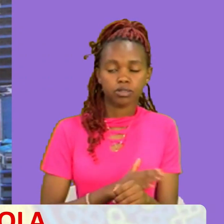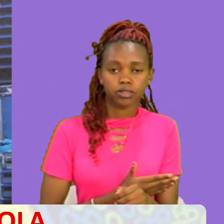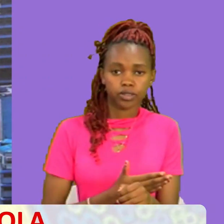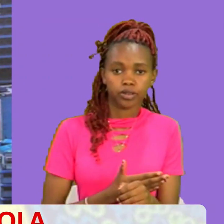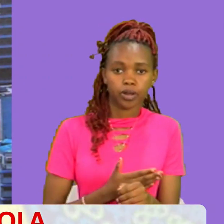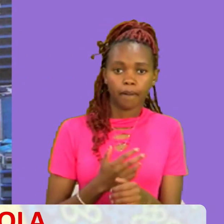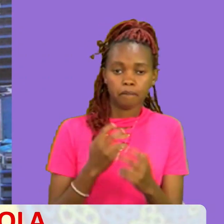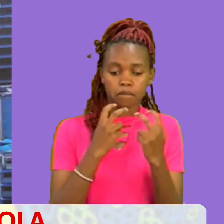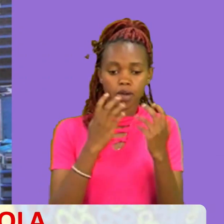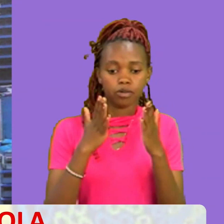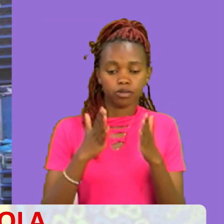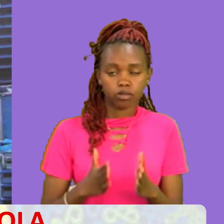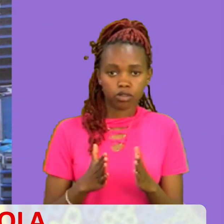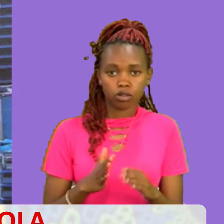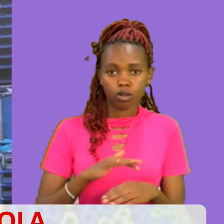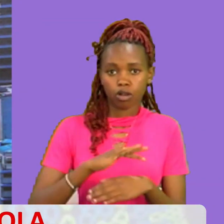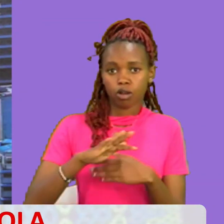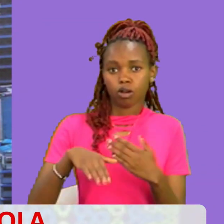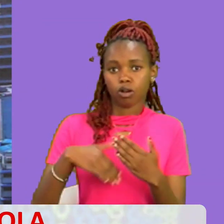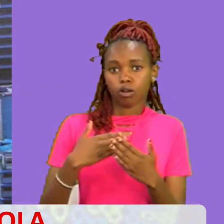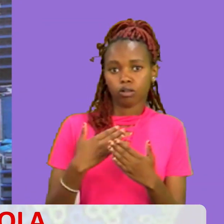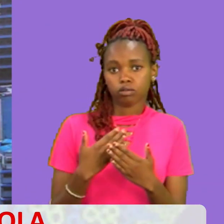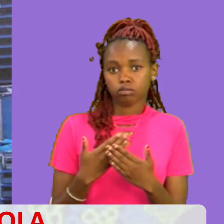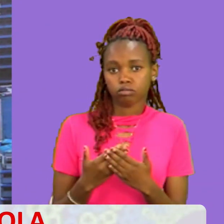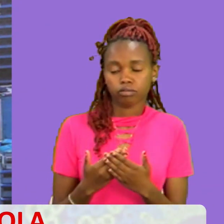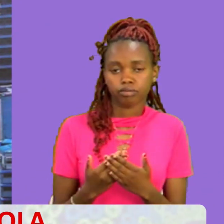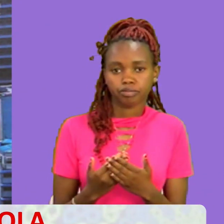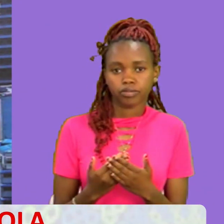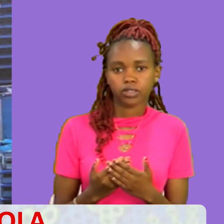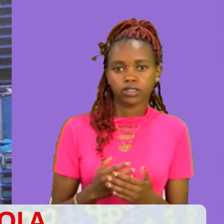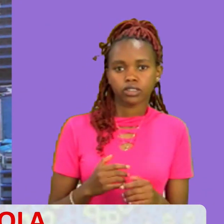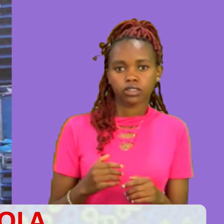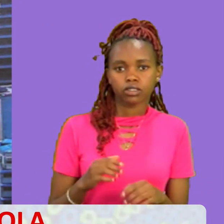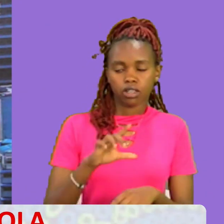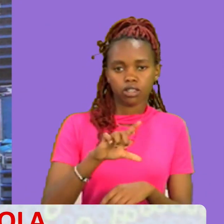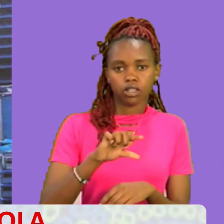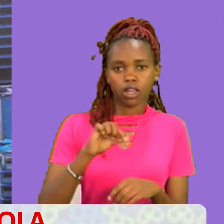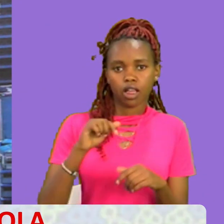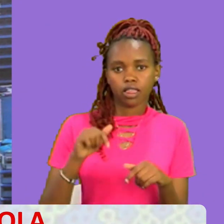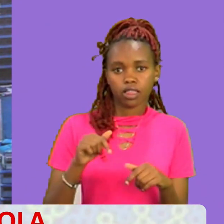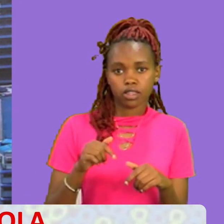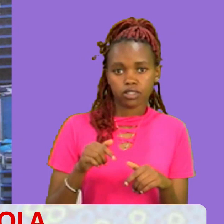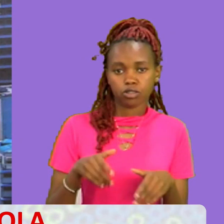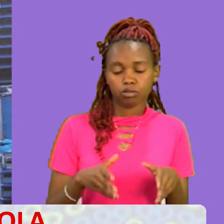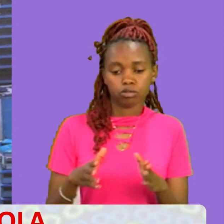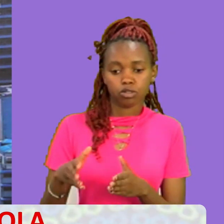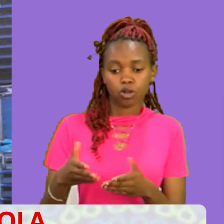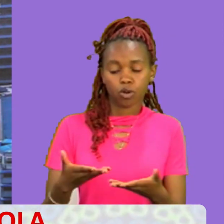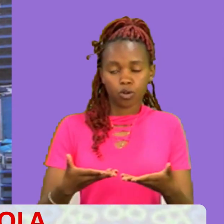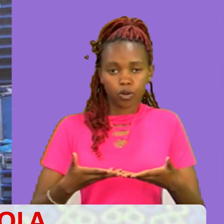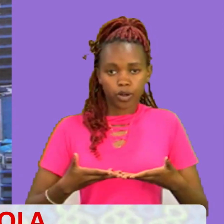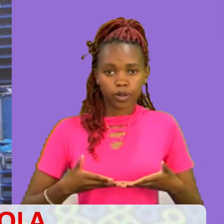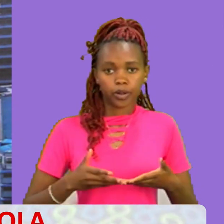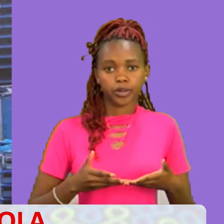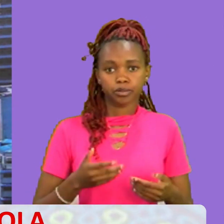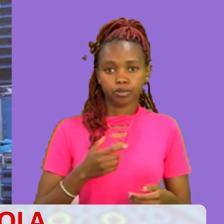mtazamaji wangu Zaidi ya yote mpenzi mtazamaji Inachukua fursa hii kukaribisha rasmi Katika kipindi yetu ya